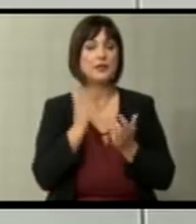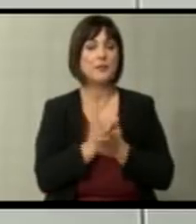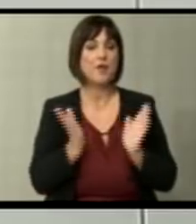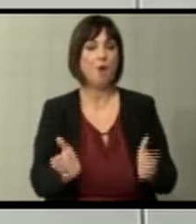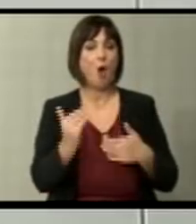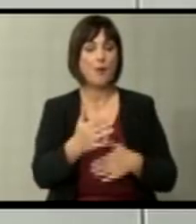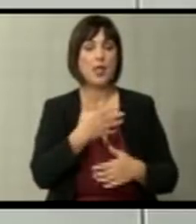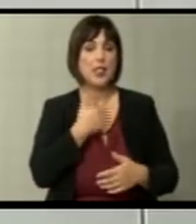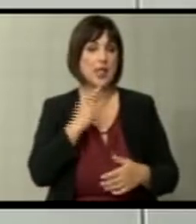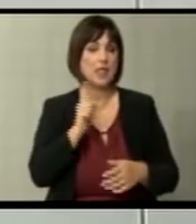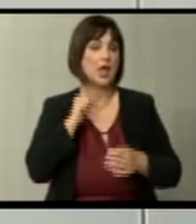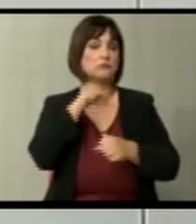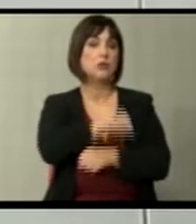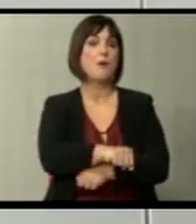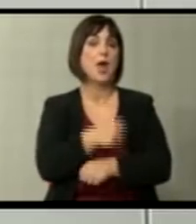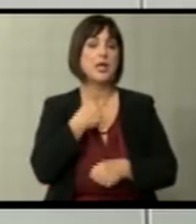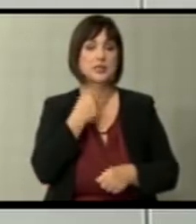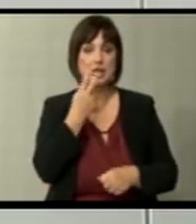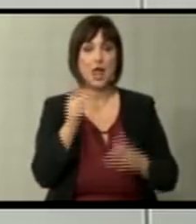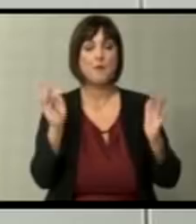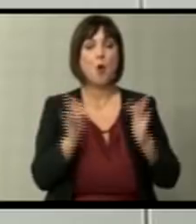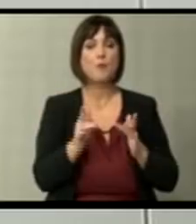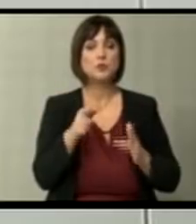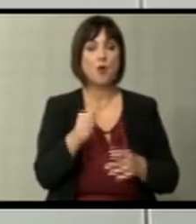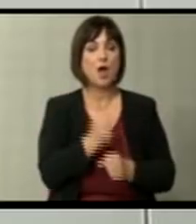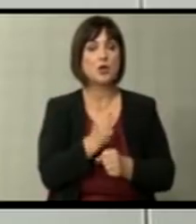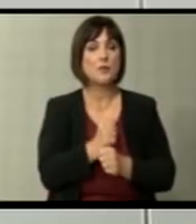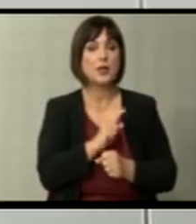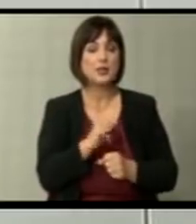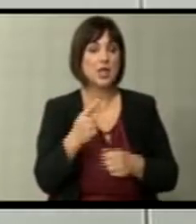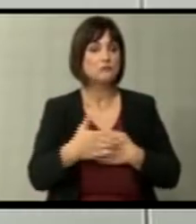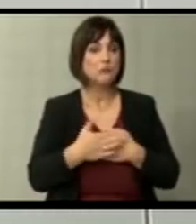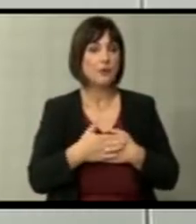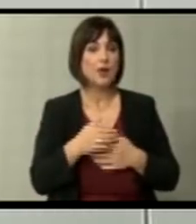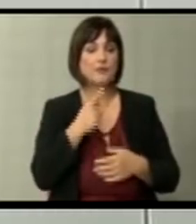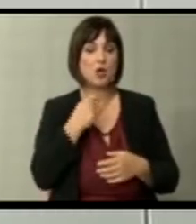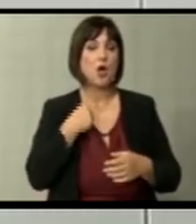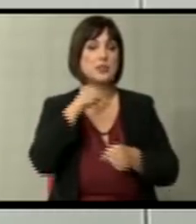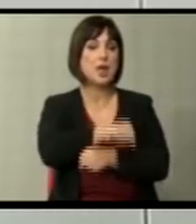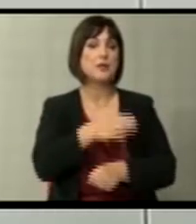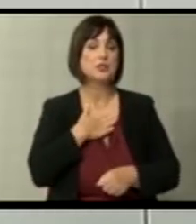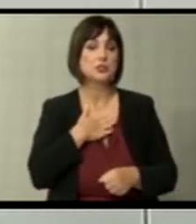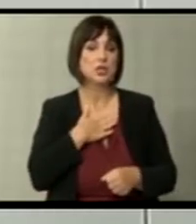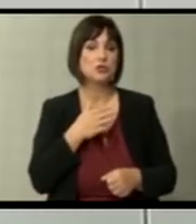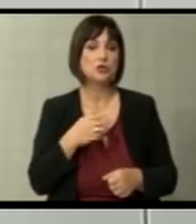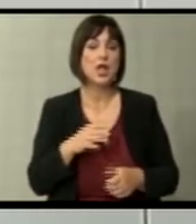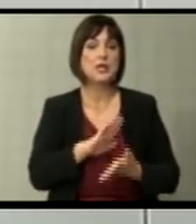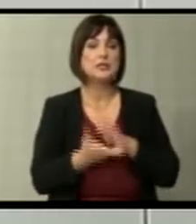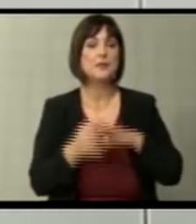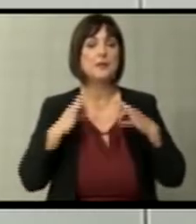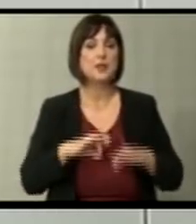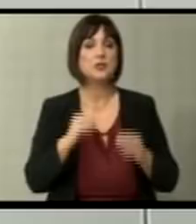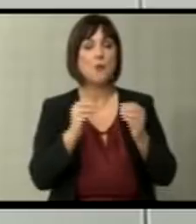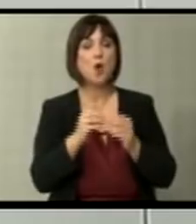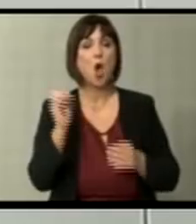ние не наметнавме, и јас гледаме и опозицијата, тоа го прави непримерно, не го наметна нашиот заменик председател на владата